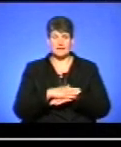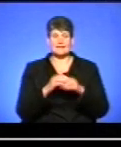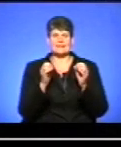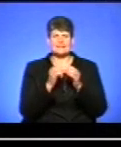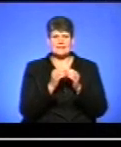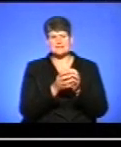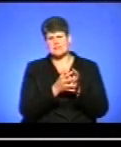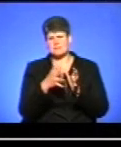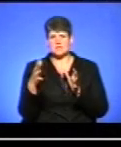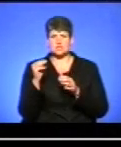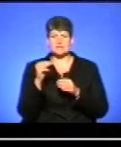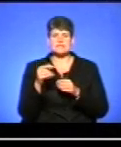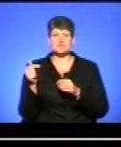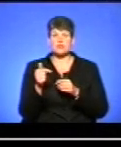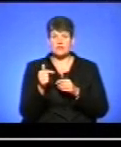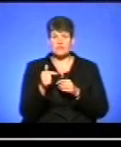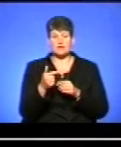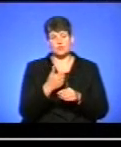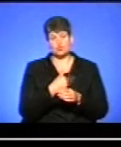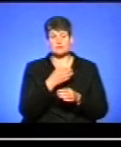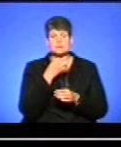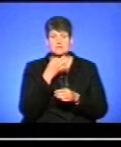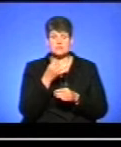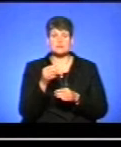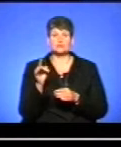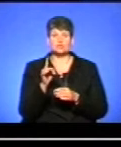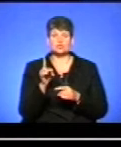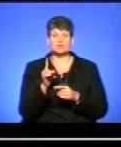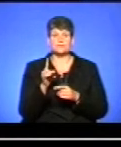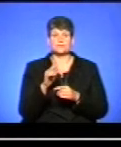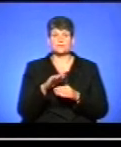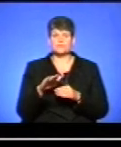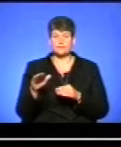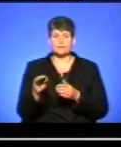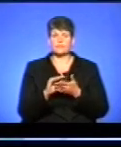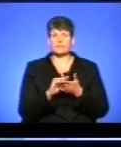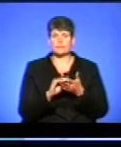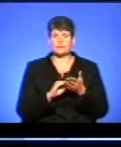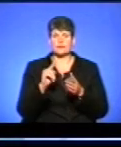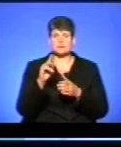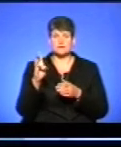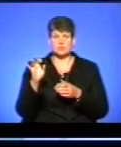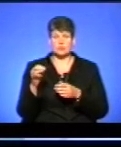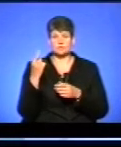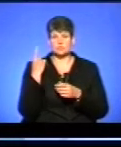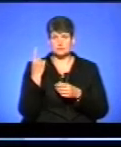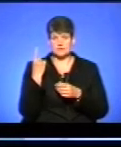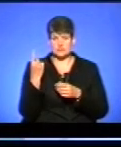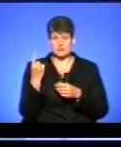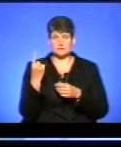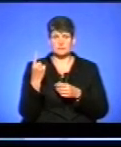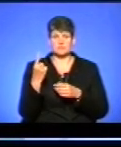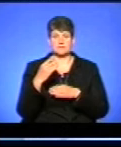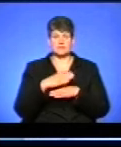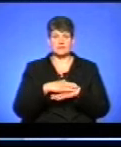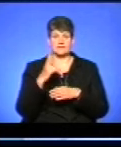більше тисяч гривень, але разом з тим, хочу зазначити, що абітурієнти, які здали хоча б одного із предметів на 200